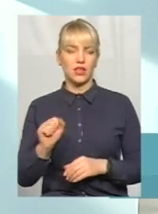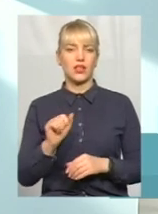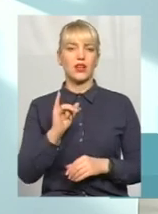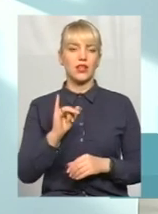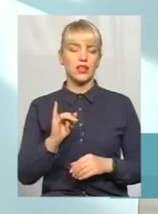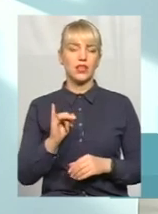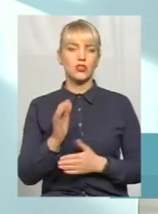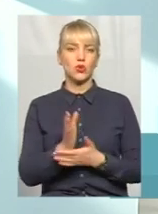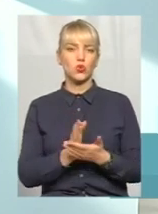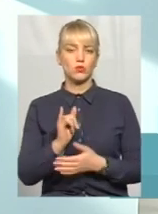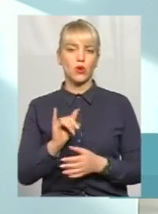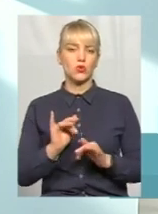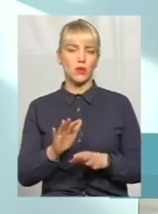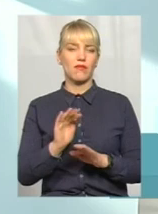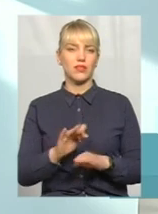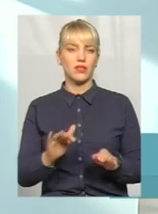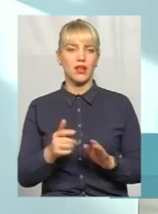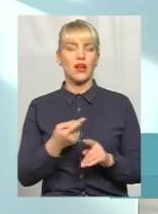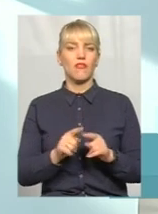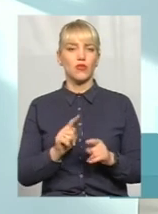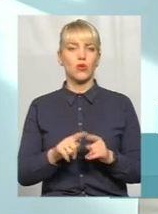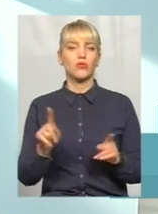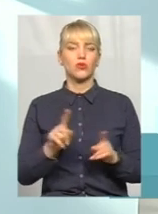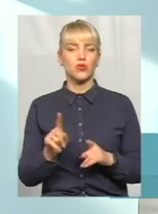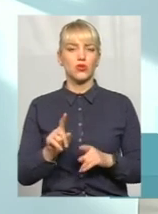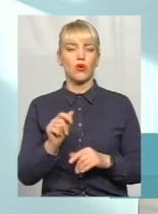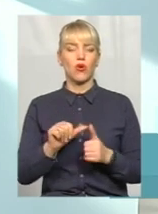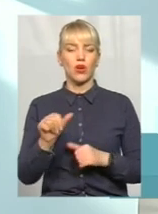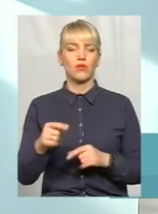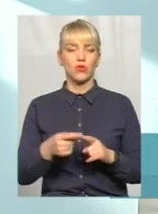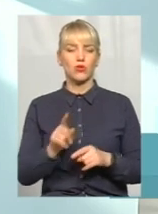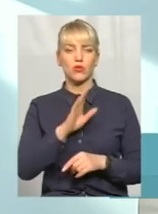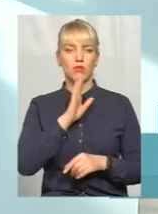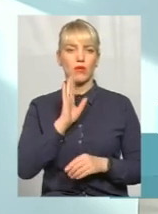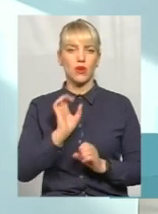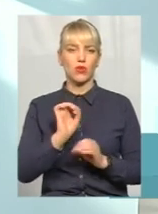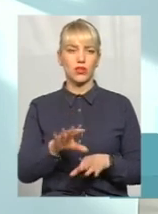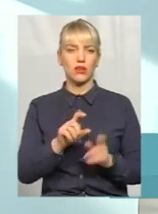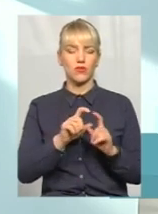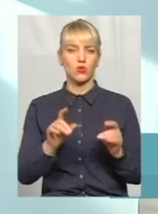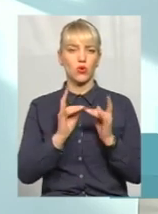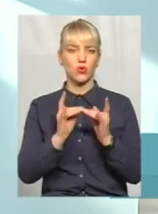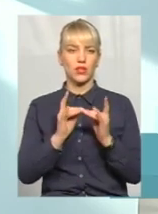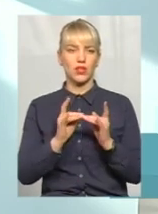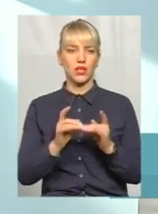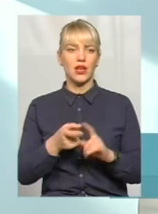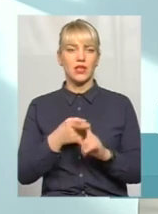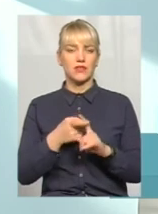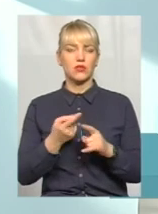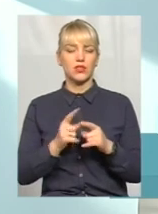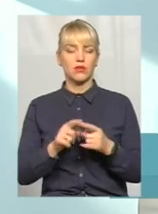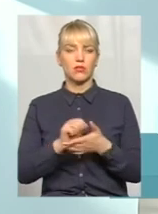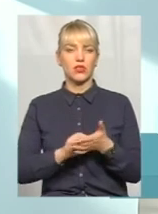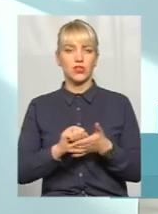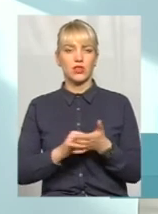справах дітей. Тому що, крім того, що мама віддала дітей в школу-інтернат, зв'язку з тими причинами, що вона назвала,